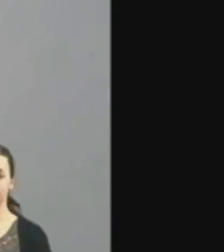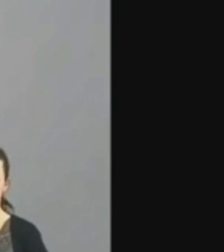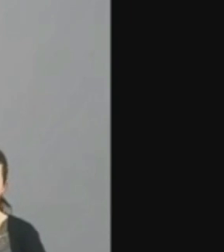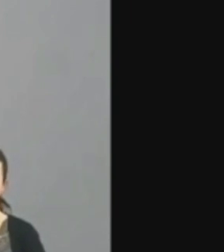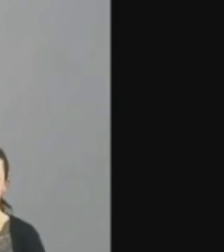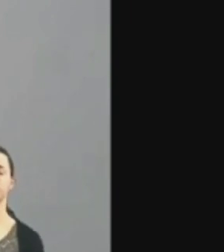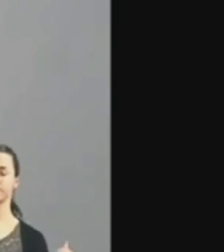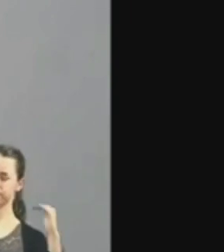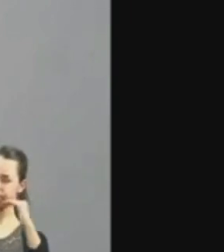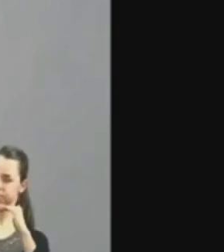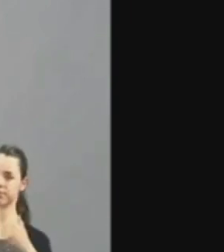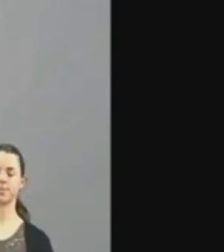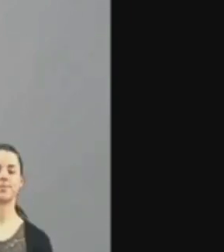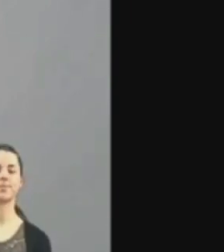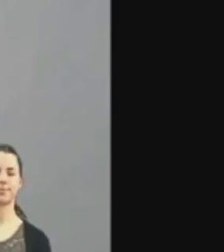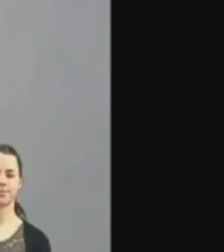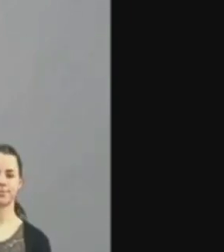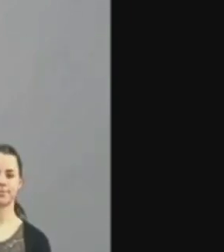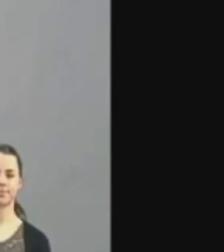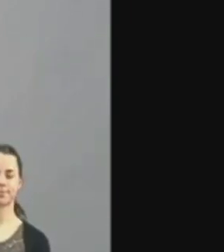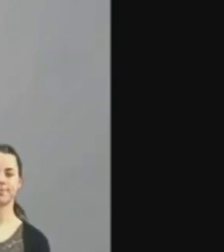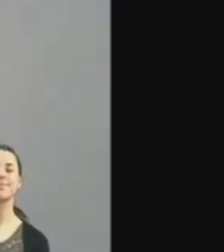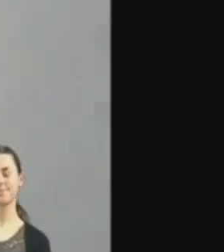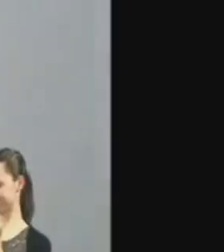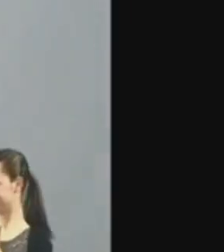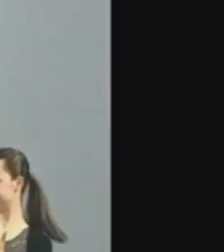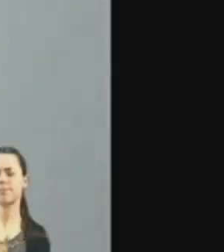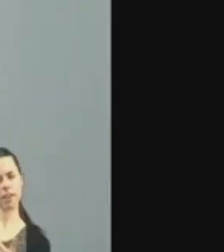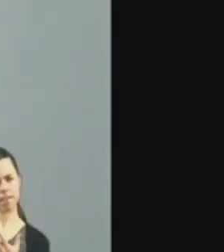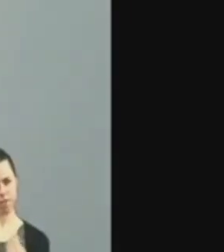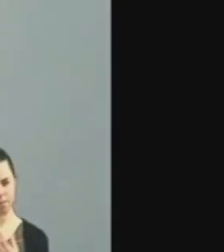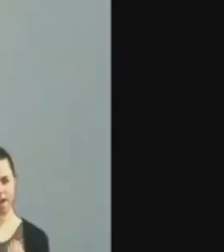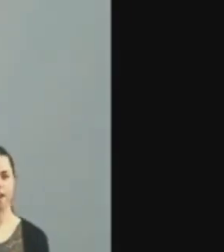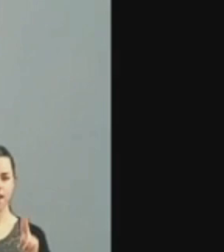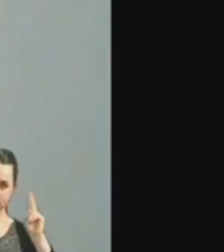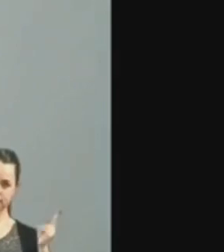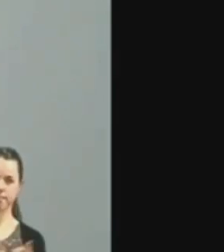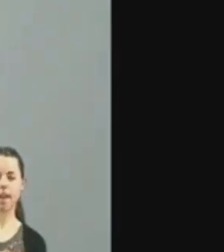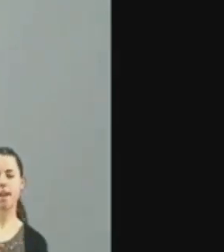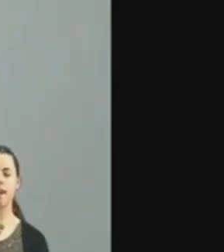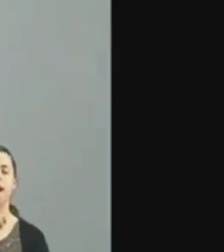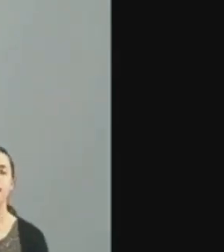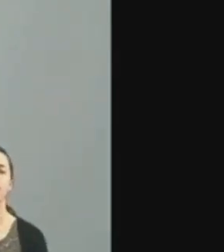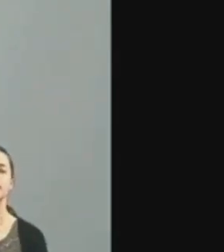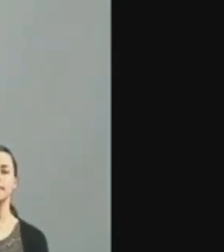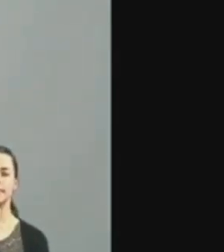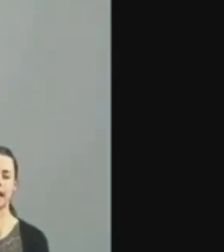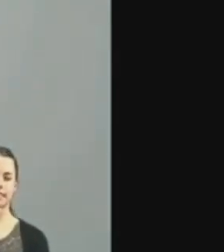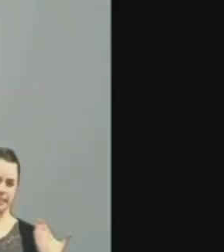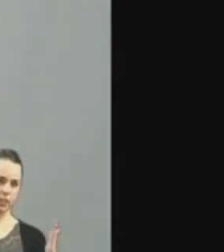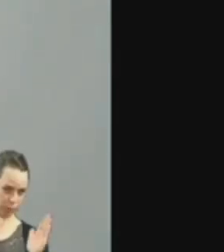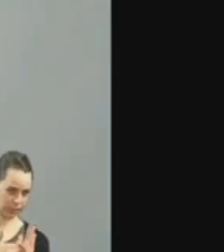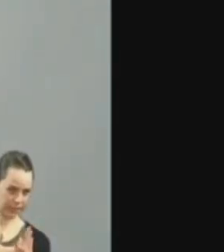zaslouží rovnocený přístup jako mluvená čeština. Teď už víte, že na světě je více než 7